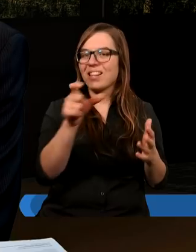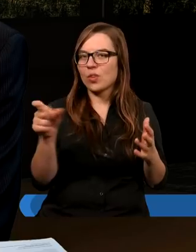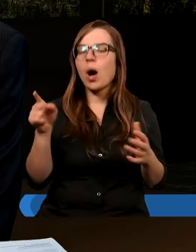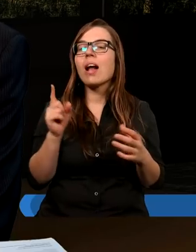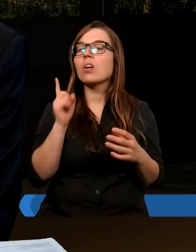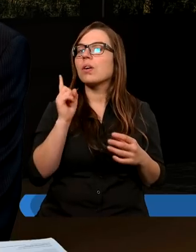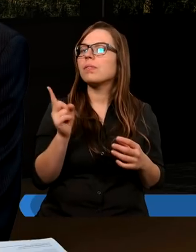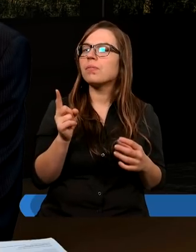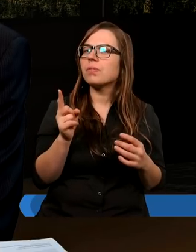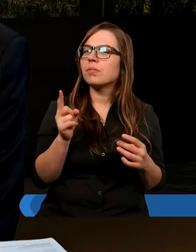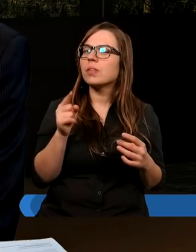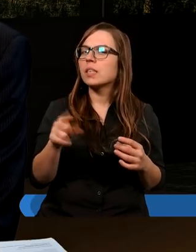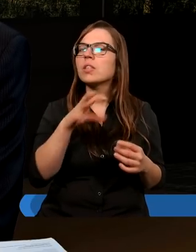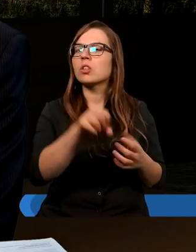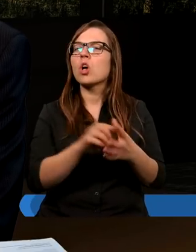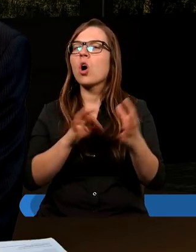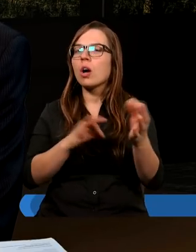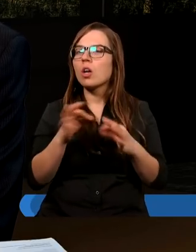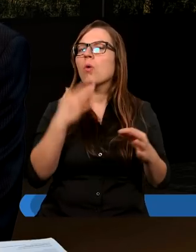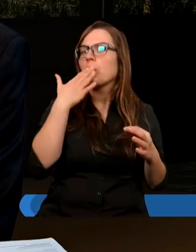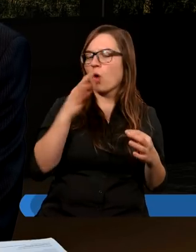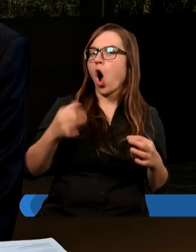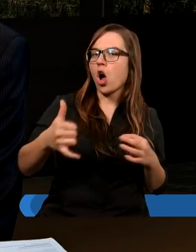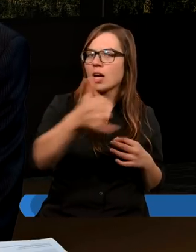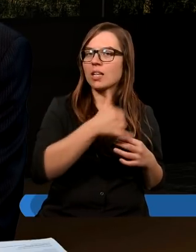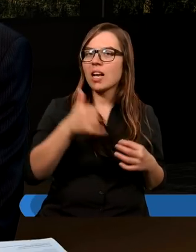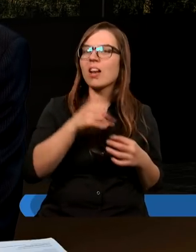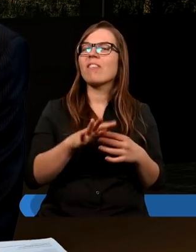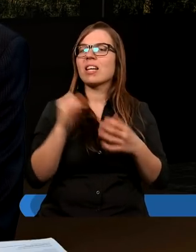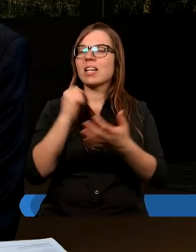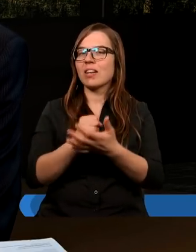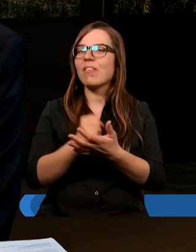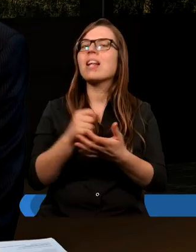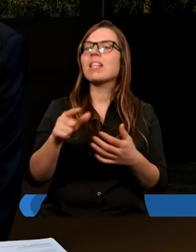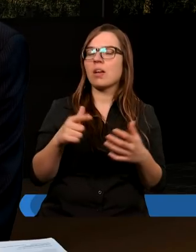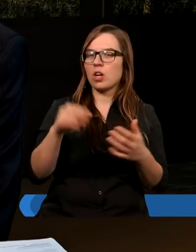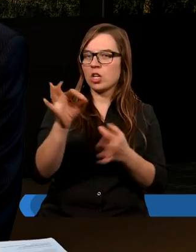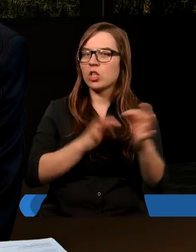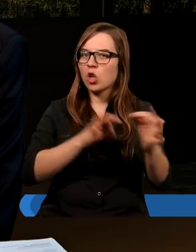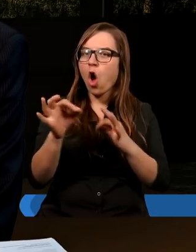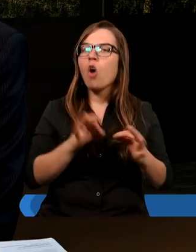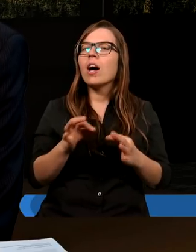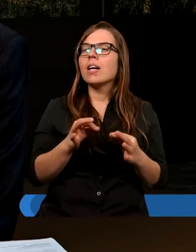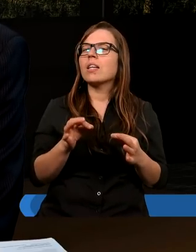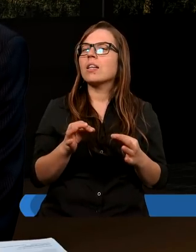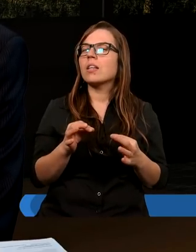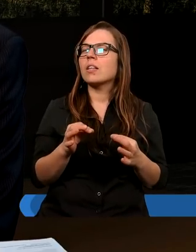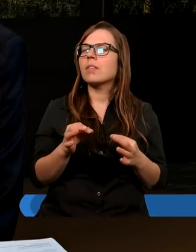aczkolwiek sięgając do historii, bo my o jedności mówimy też w kontekście historii, cały kwartał